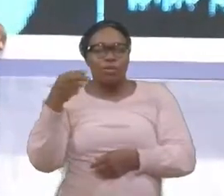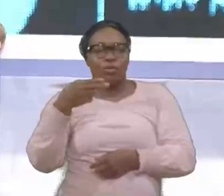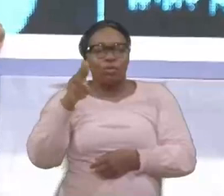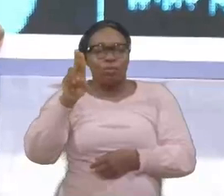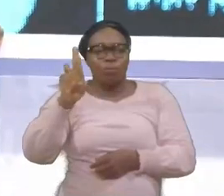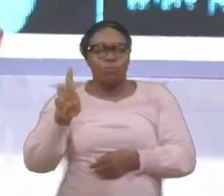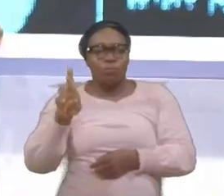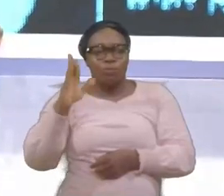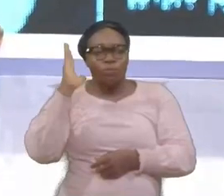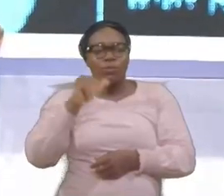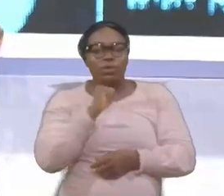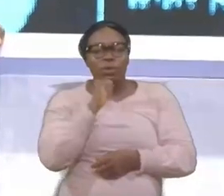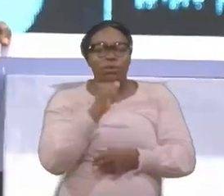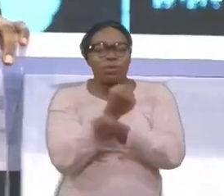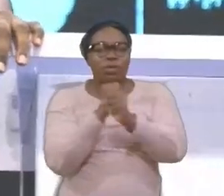sauvera pas.